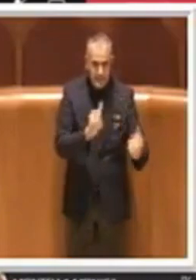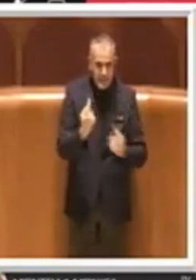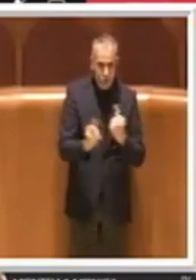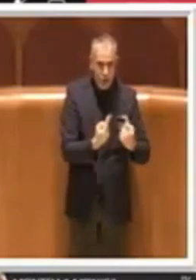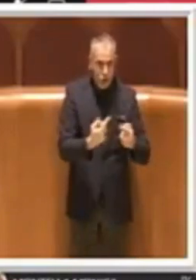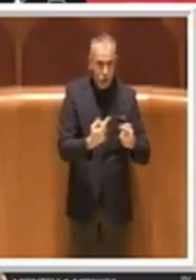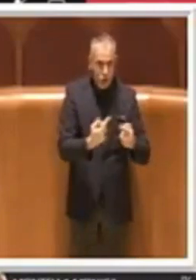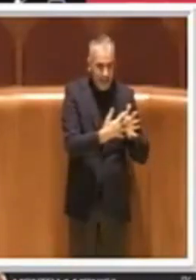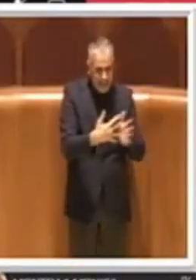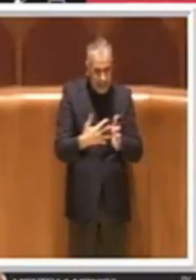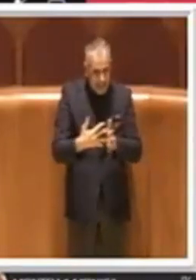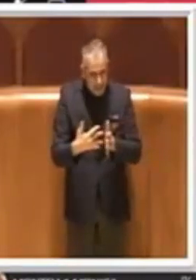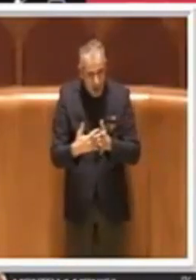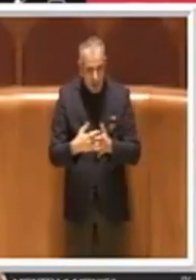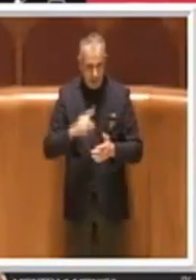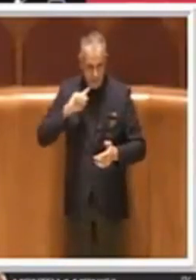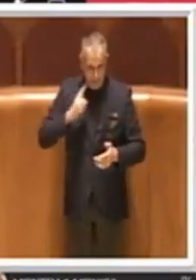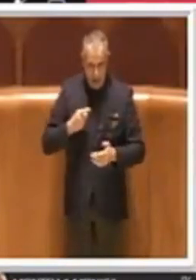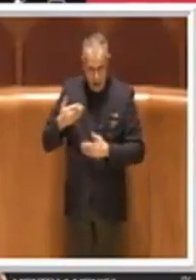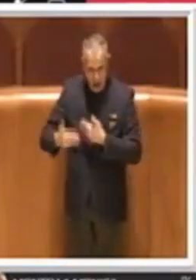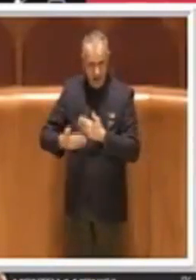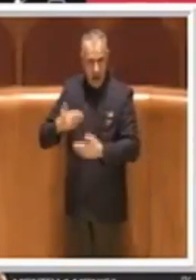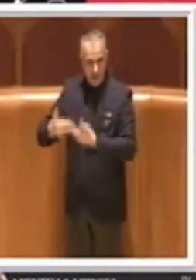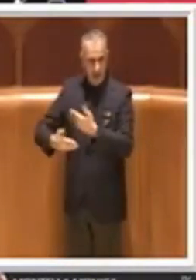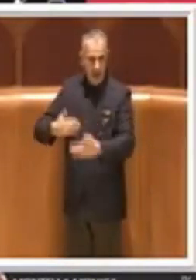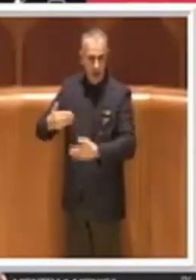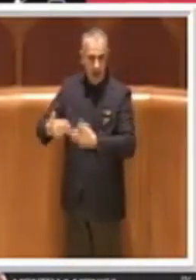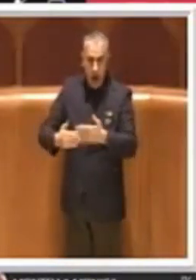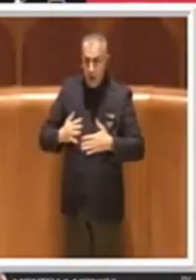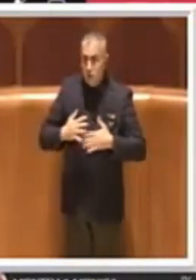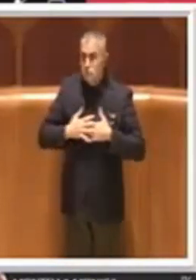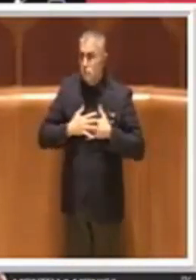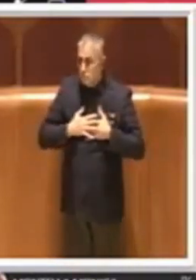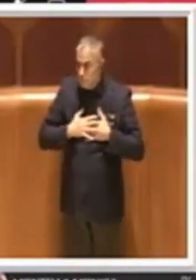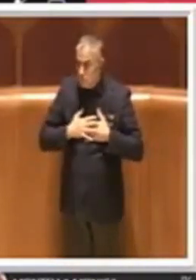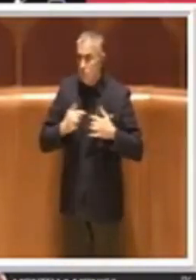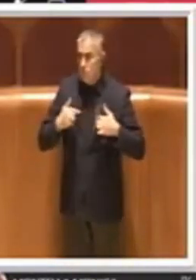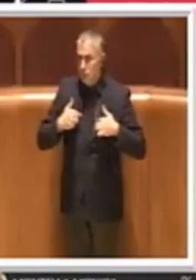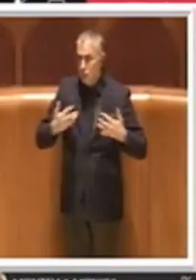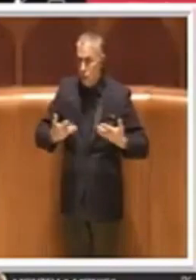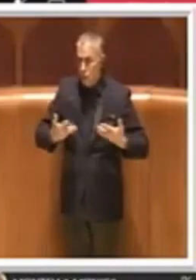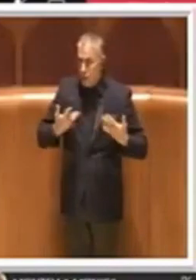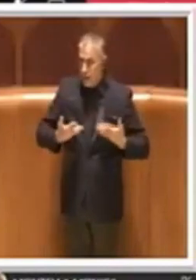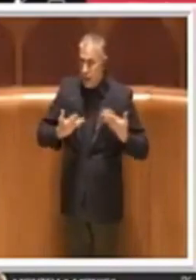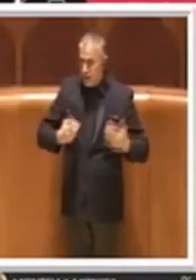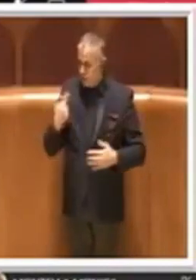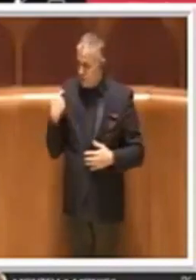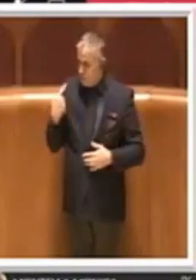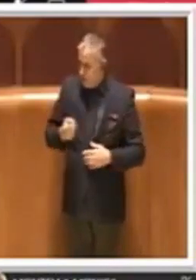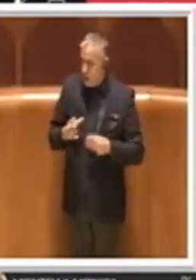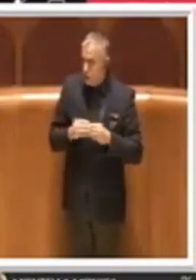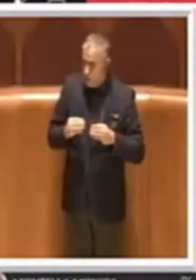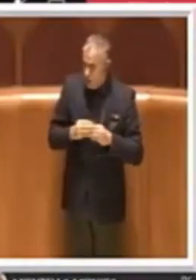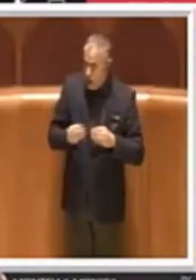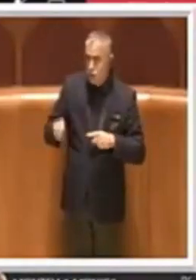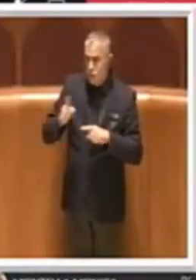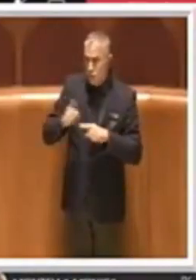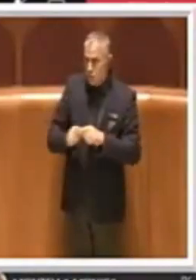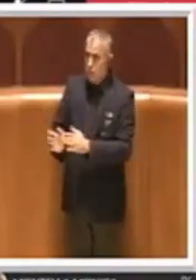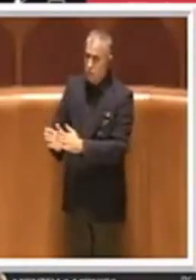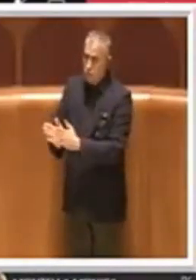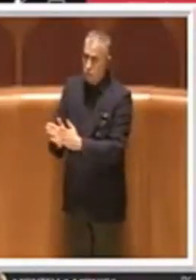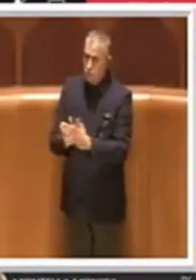funzionamento della loro attività. Quindi questo è stato fatto e di questo io ringrazio tutte le persone che hanno contribuito